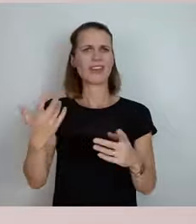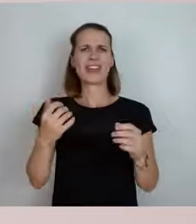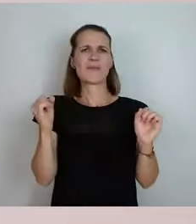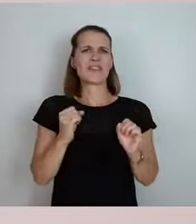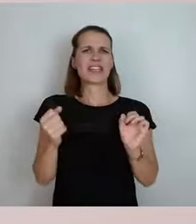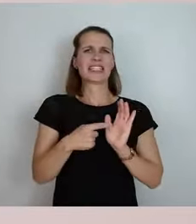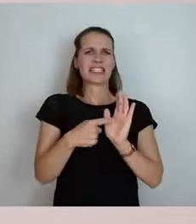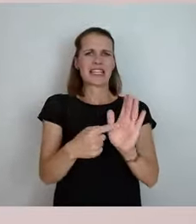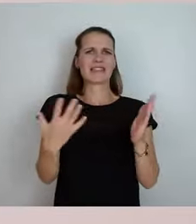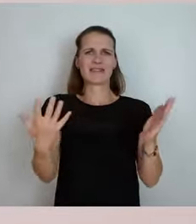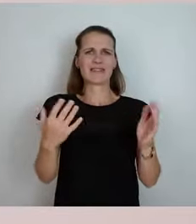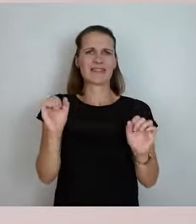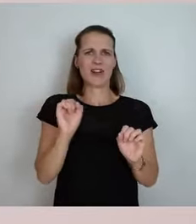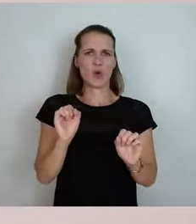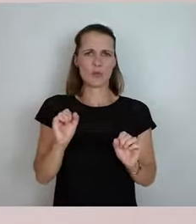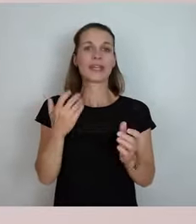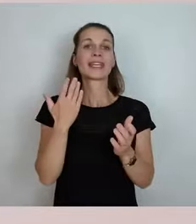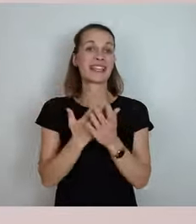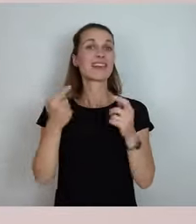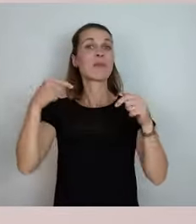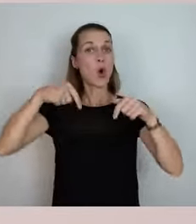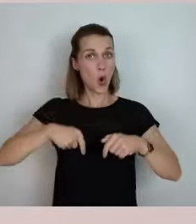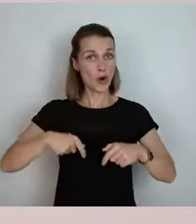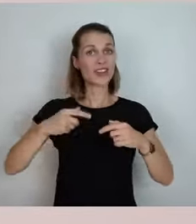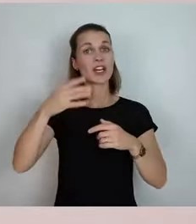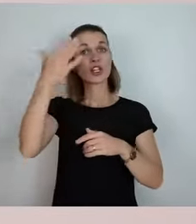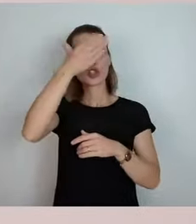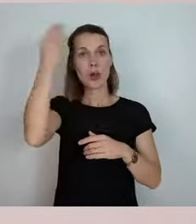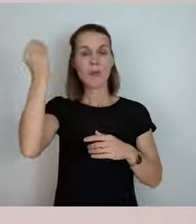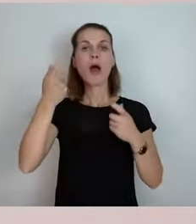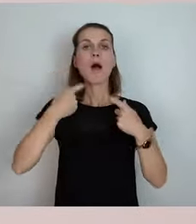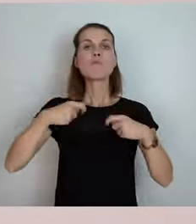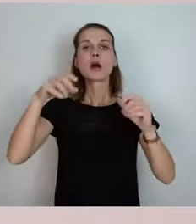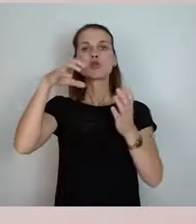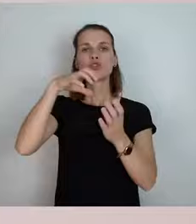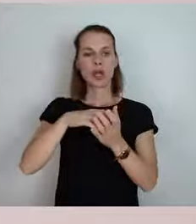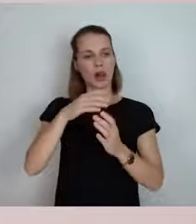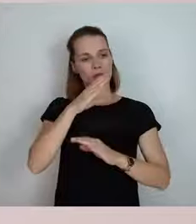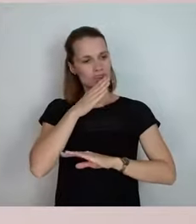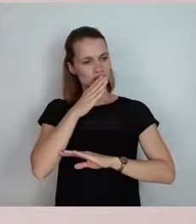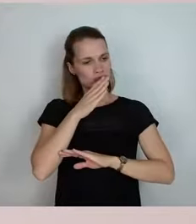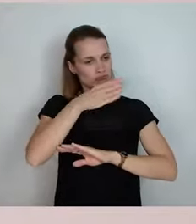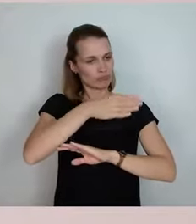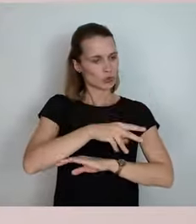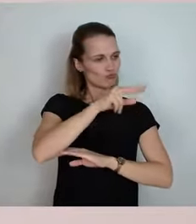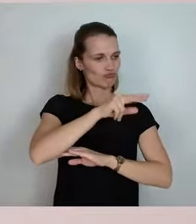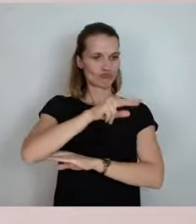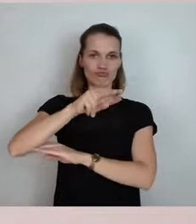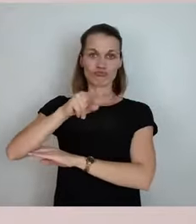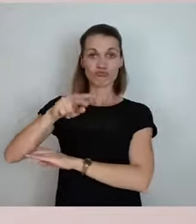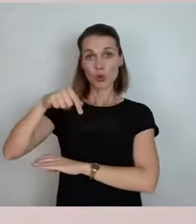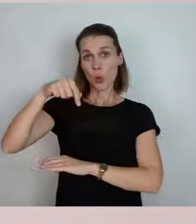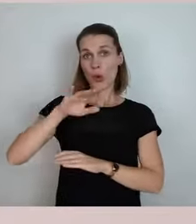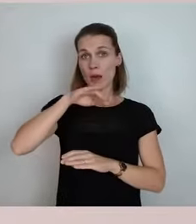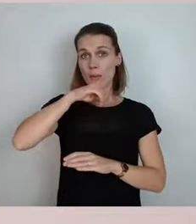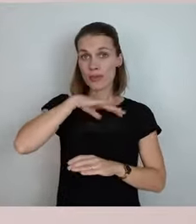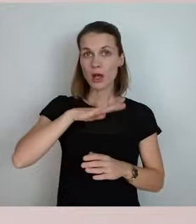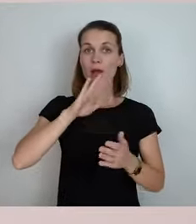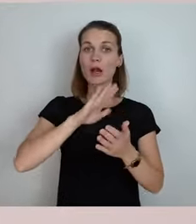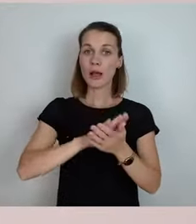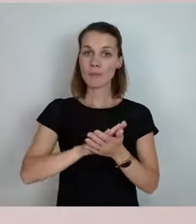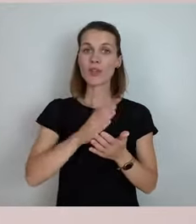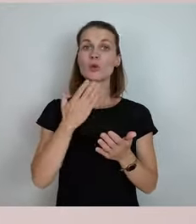Also machen wir Baustellenbesichtigungen im Sommer. Hat ja auch noch geklappt heute Nachmittag. Und dann war das von ihm der Vorschlag,